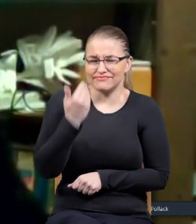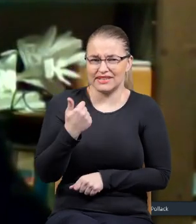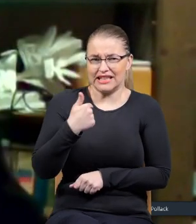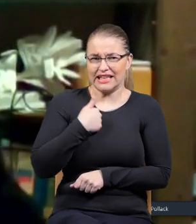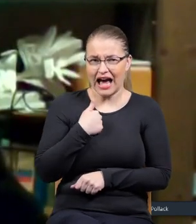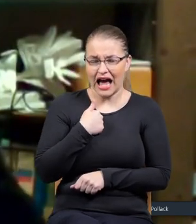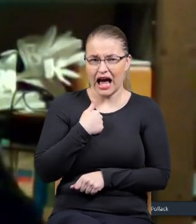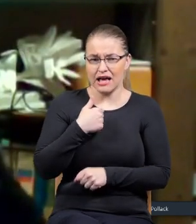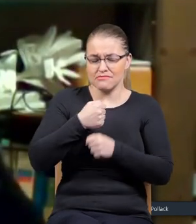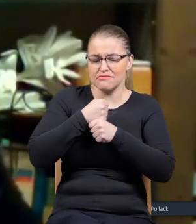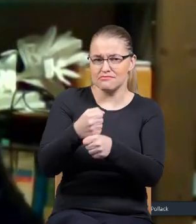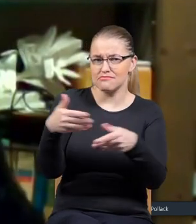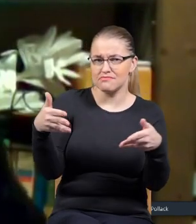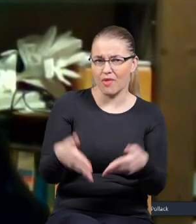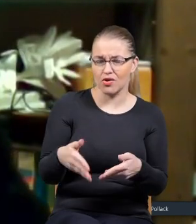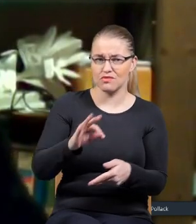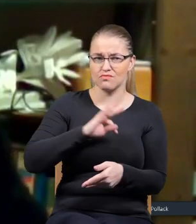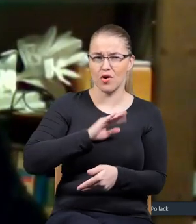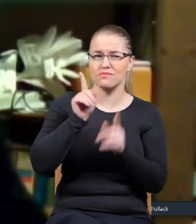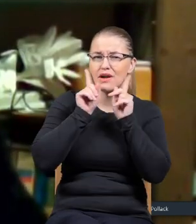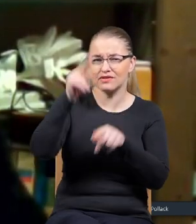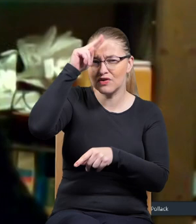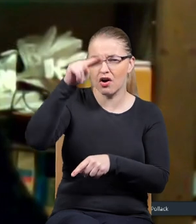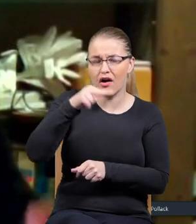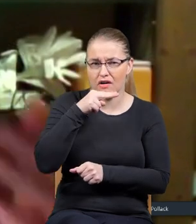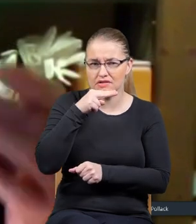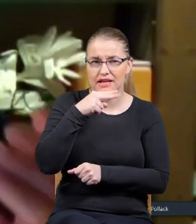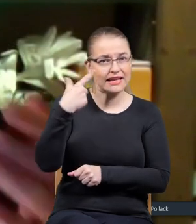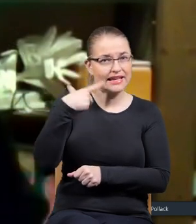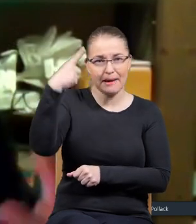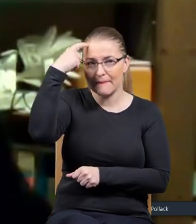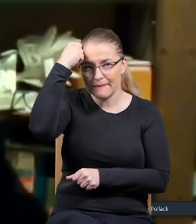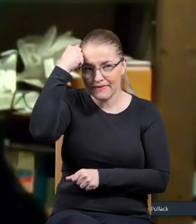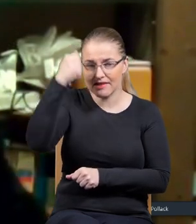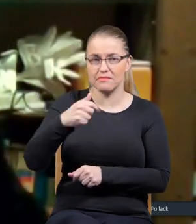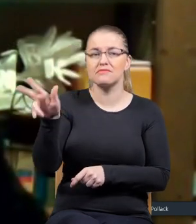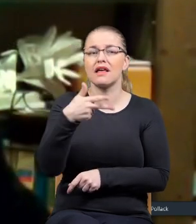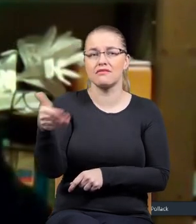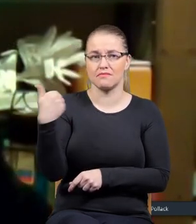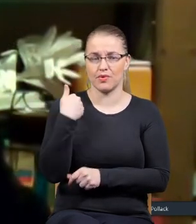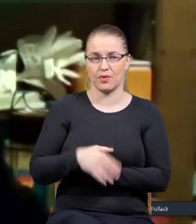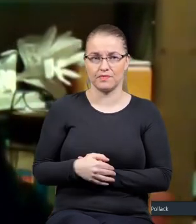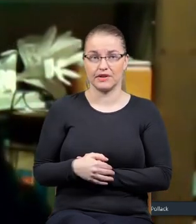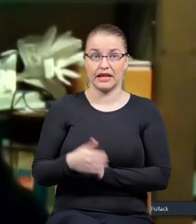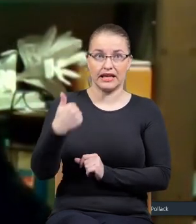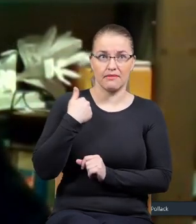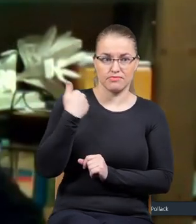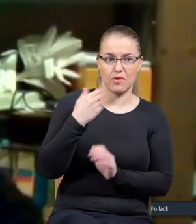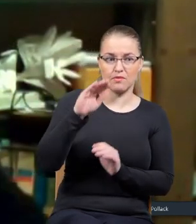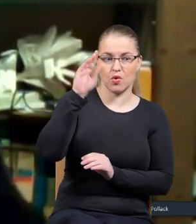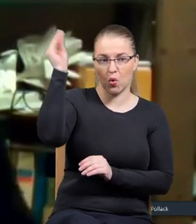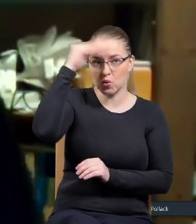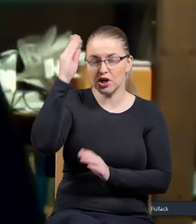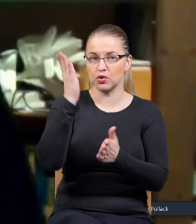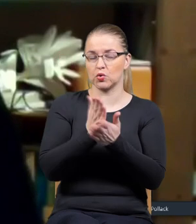że ja ten pogrzeb mojego prawdziwego ojca nie pamiętałem, kiedy to było, czy byłem jeszcze uczniem,